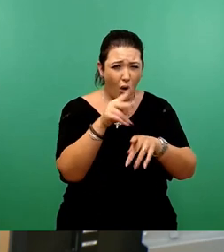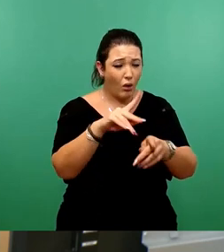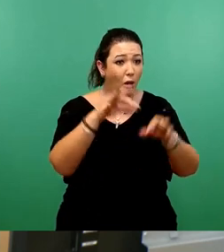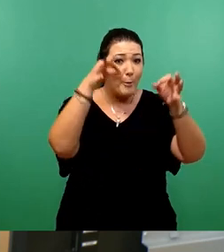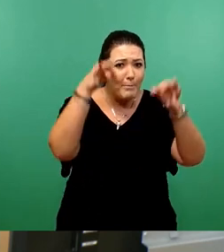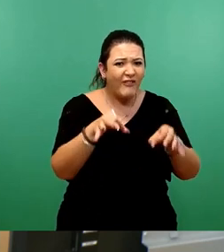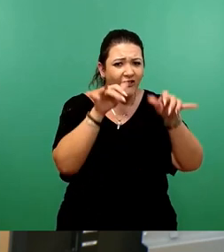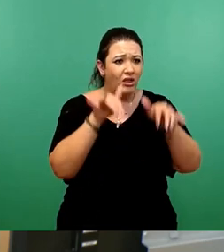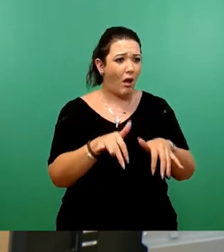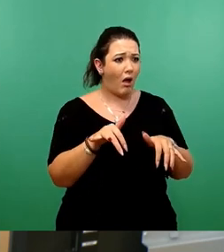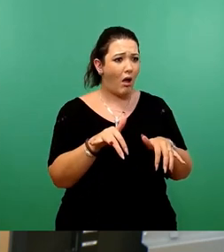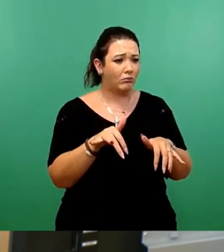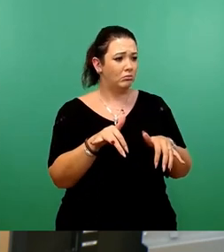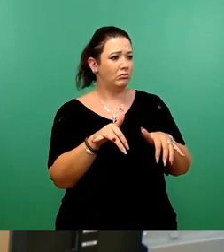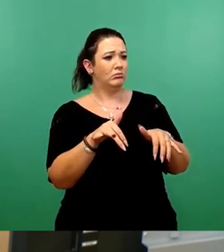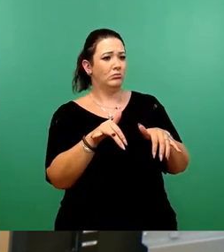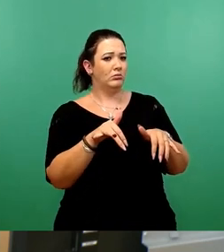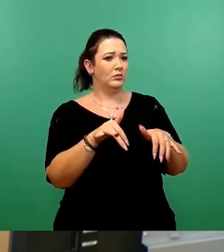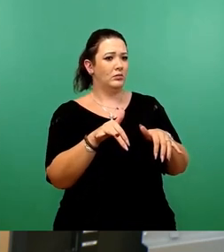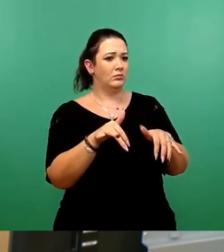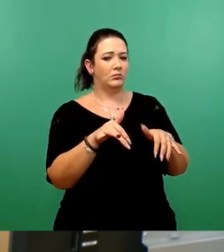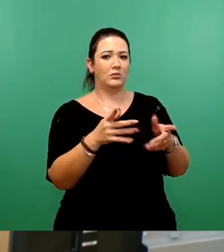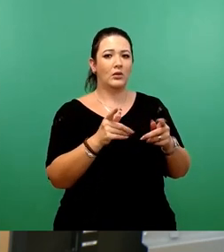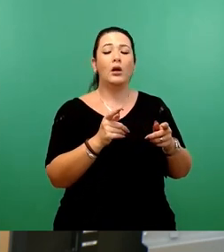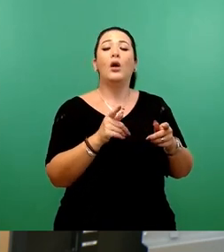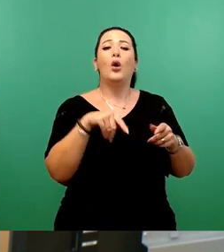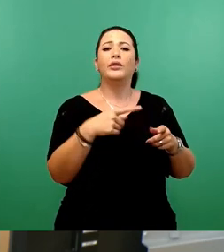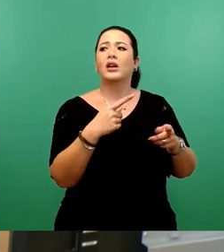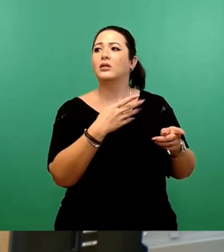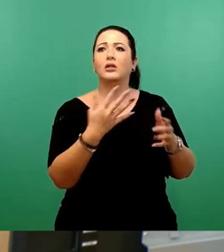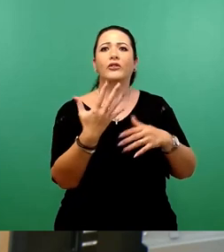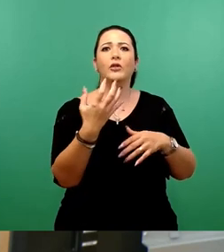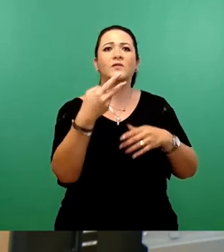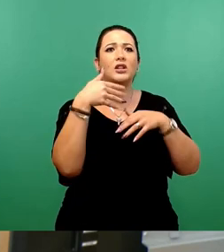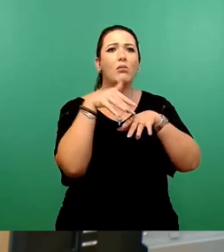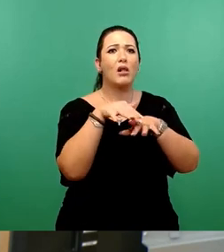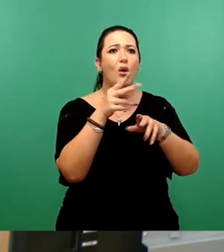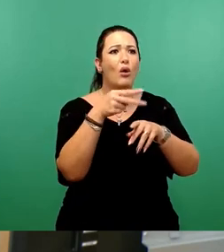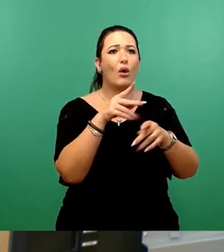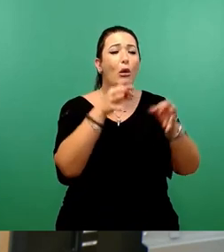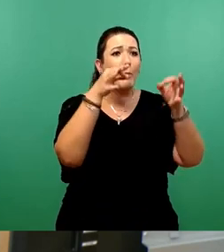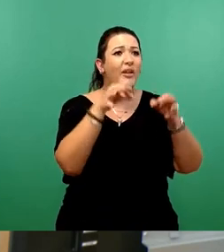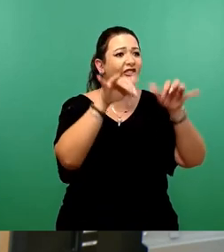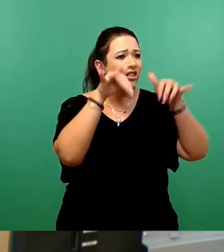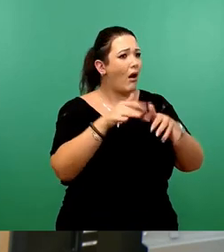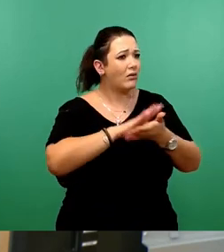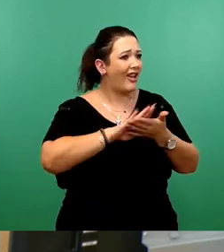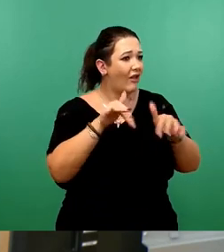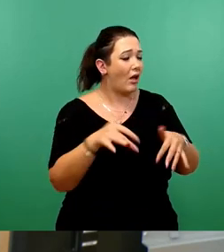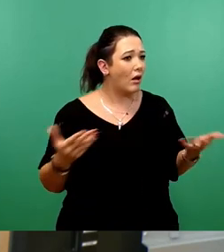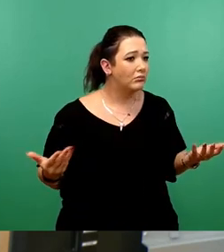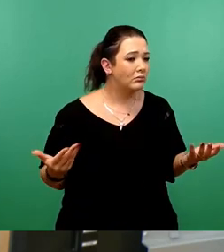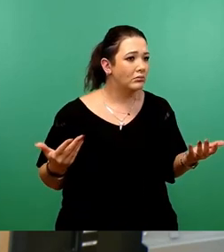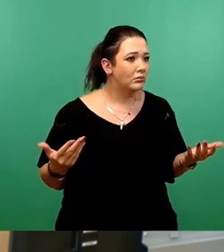V2442. So, da fallen plötzlich 50 Millionen vom Himmel, die sind einfach da. So, warum